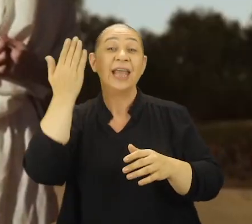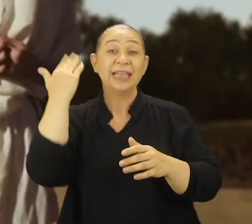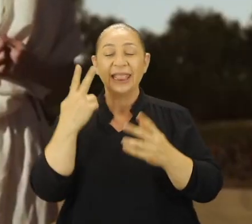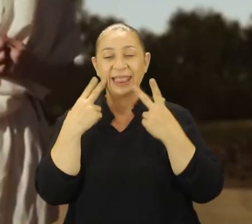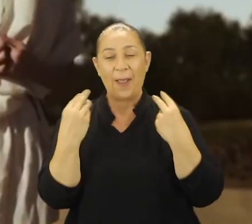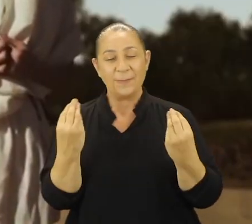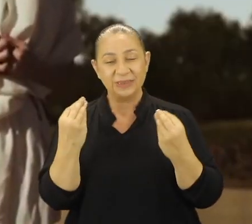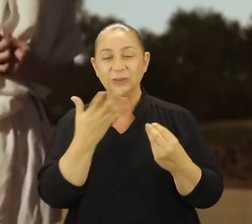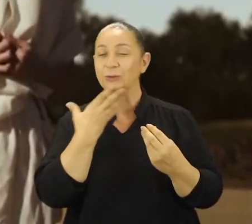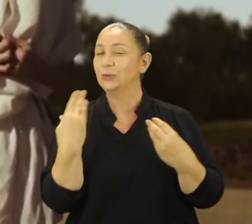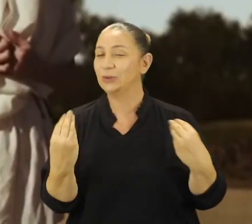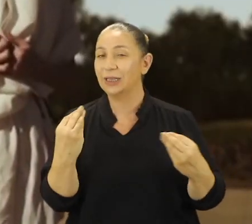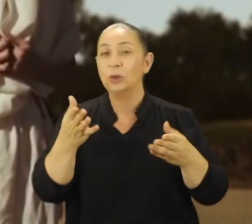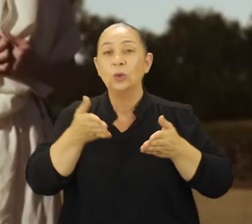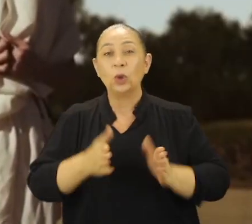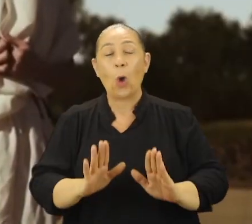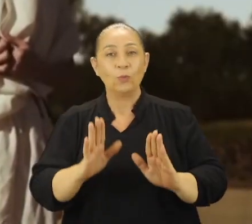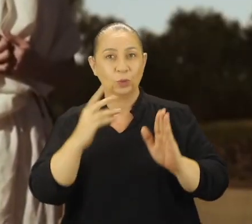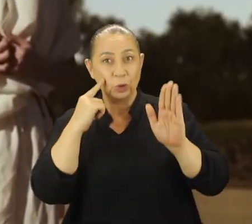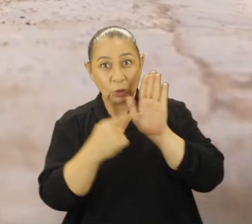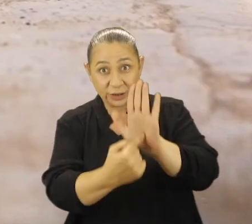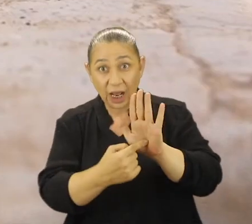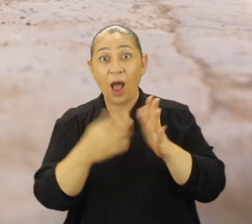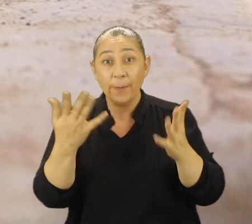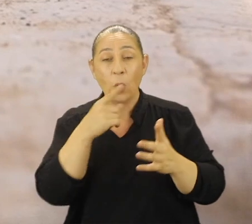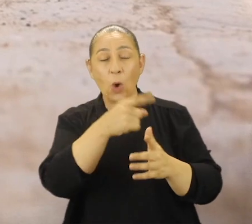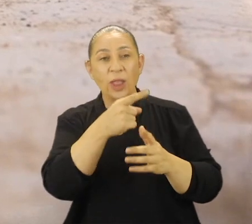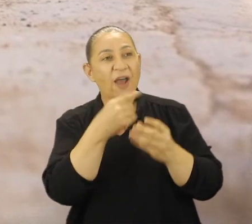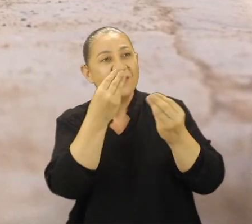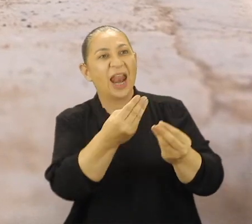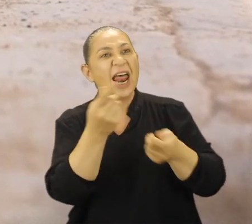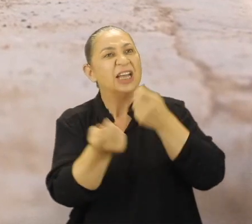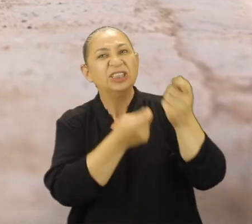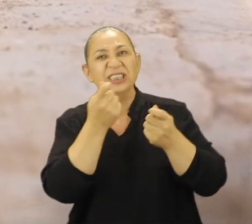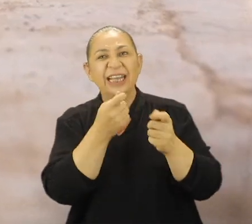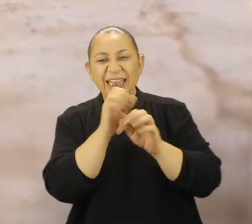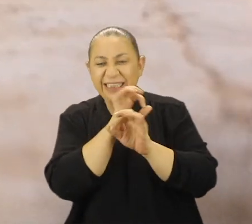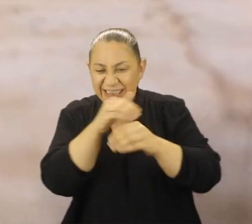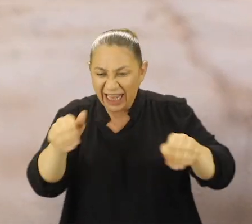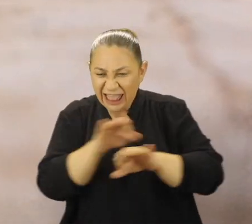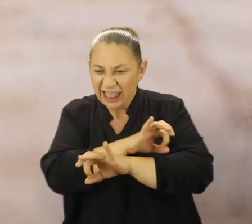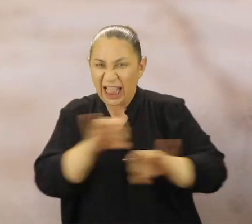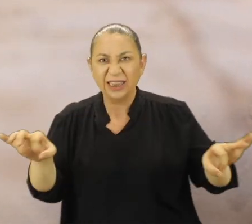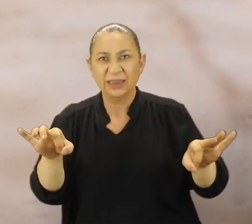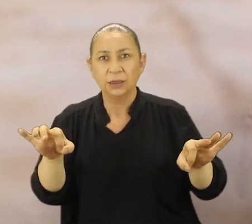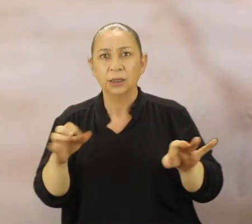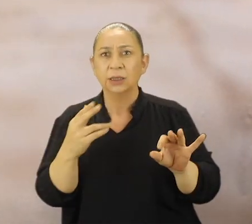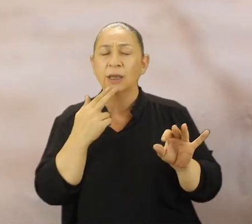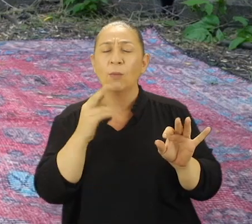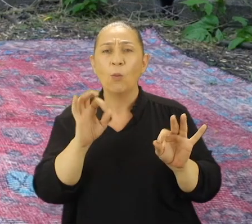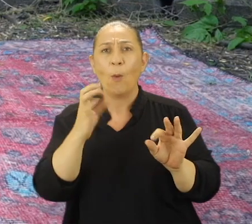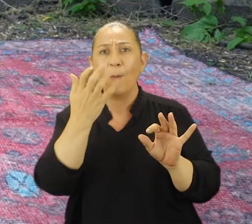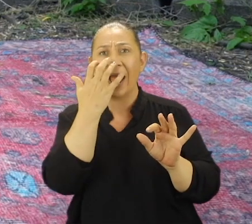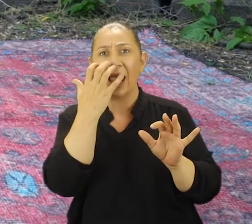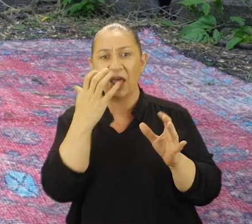mitolojide temizliğin, güzelliğin, doğumun temsiliyken aslında onları biçilen rollerin sınırları net olarak çizilmişti.